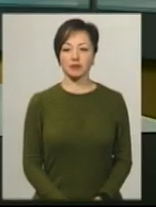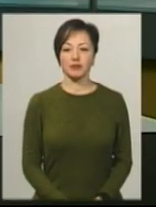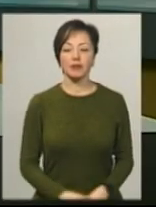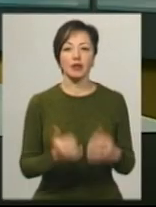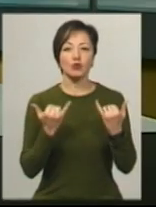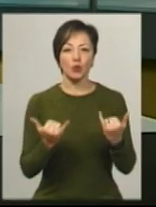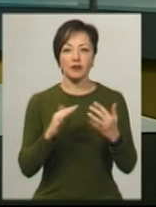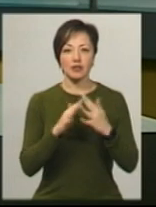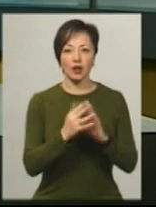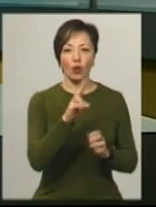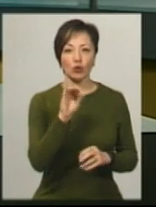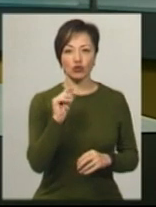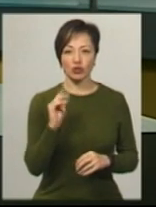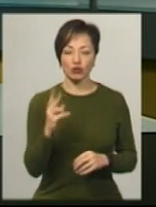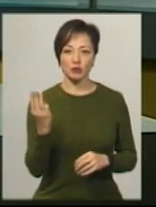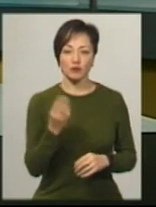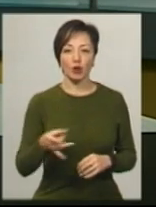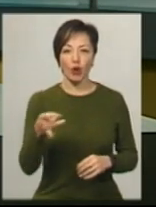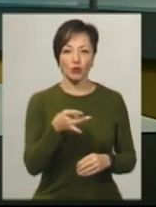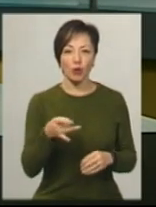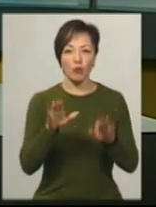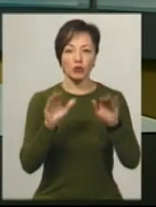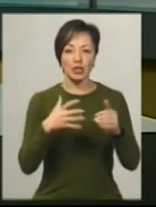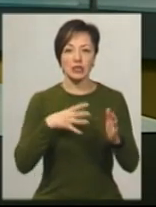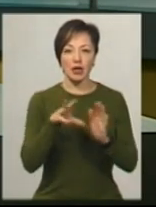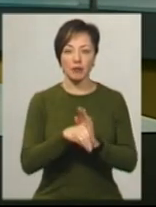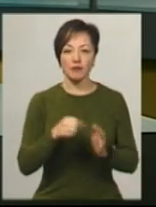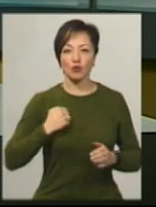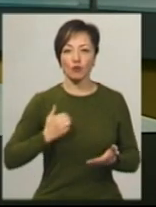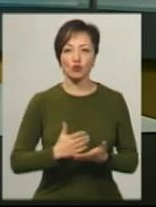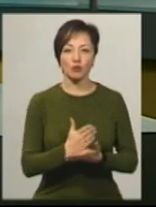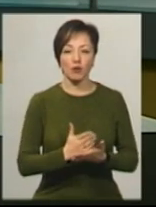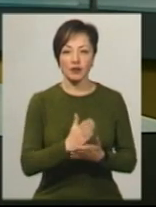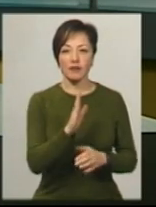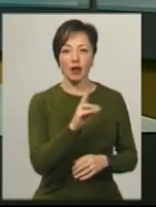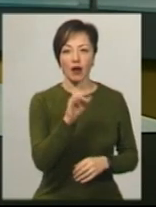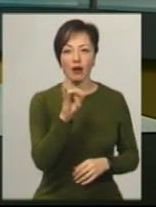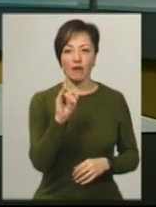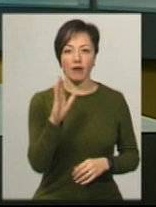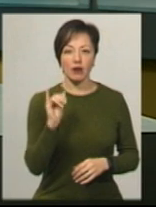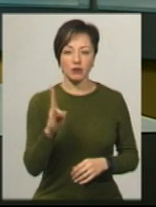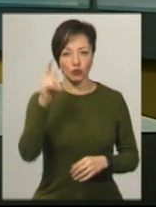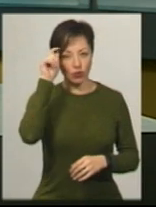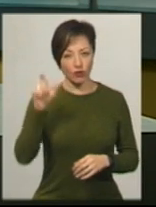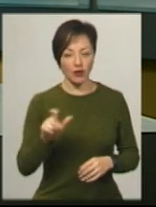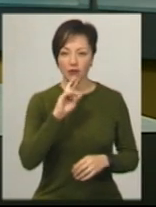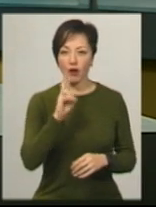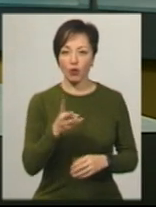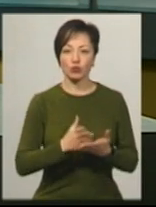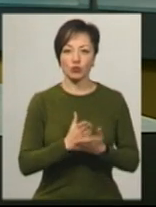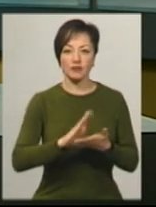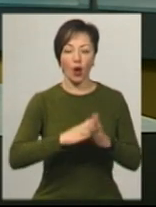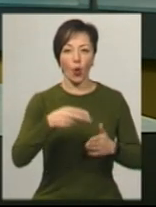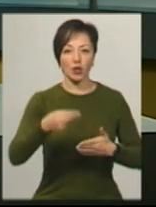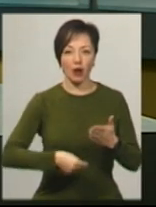Сьогодні у селі Корчик Шепетівського району попрощались із загиблим військовослужбовцем Віталієм Караваном. Чоловік майже два роки служив за